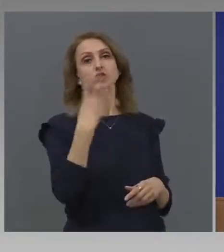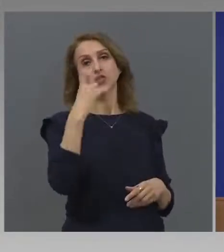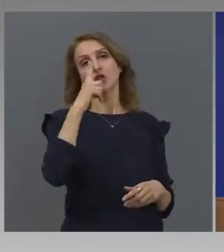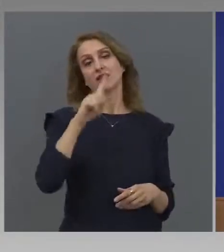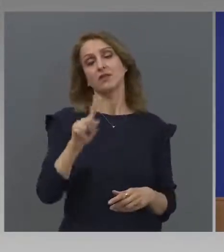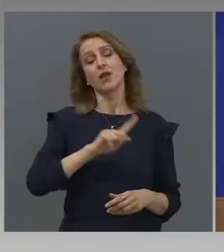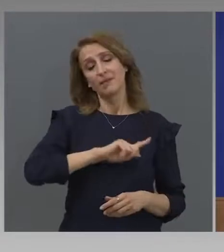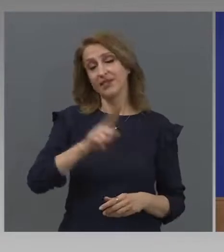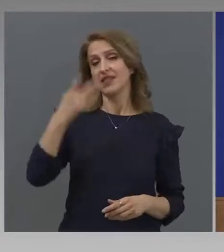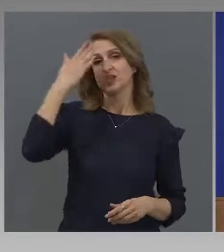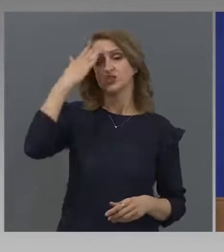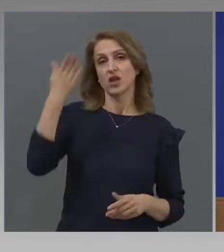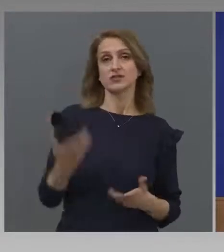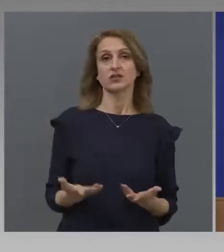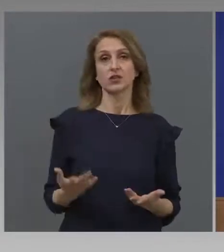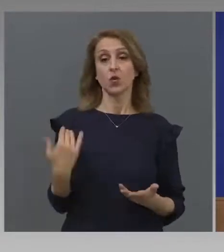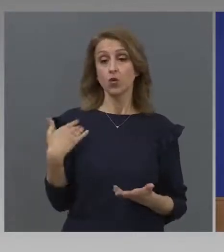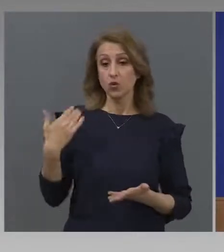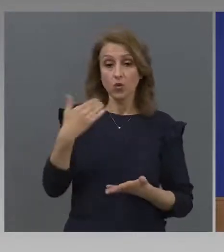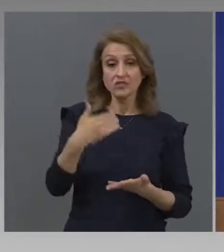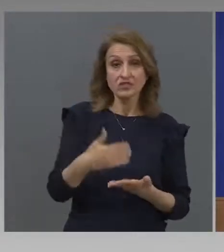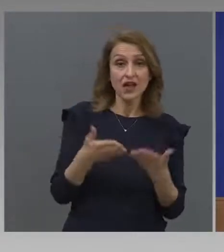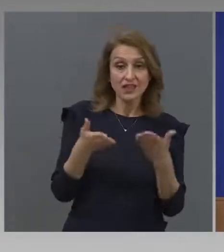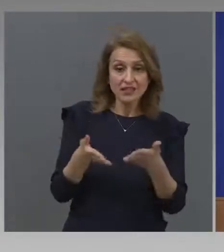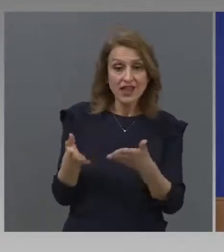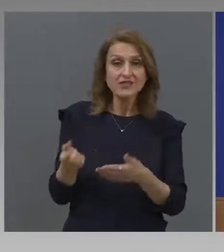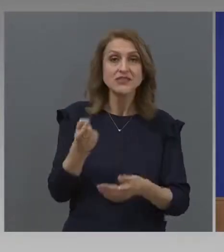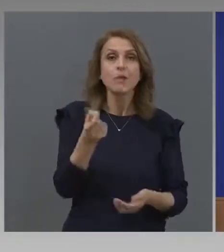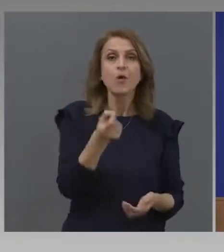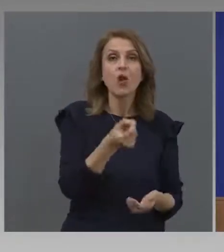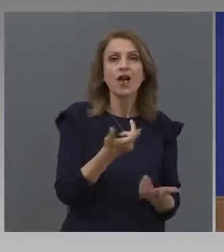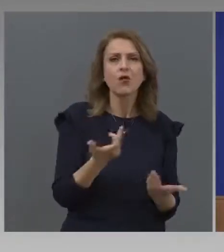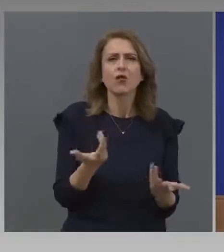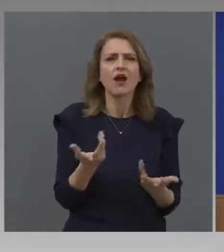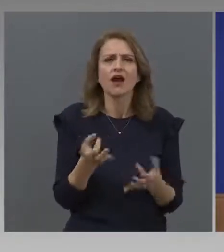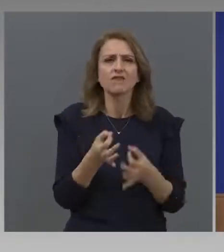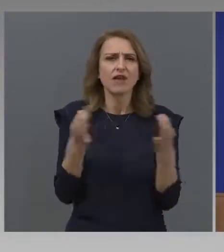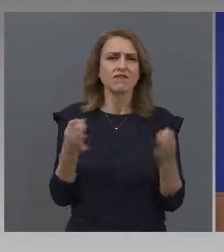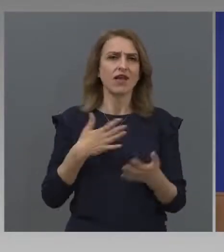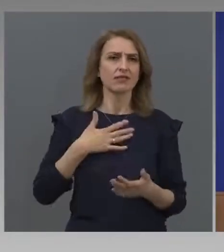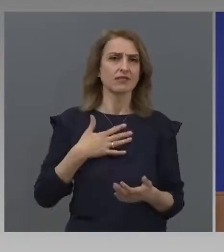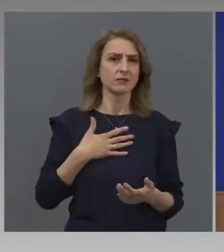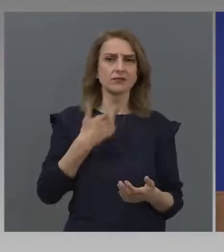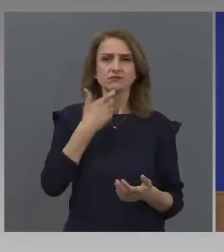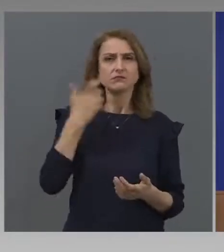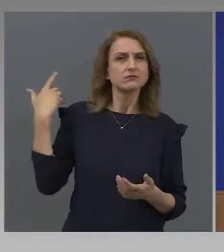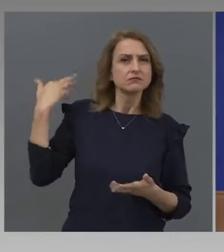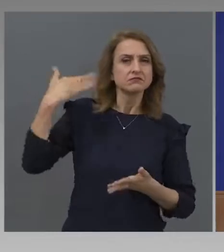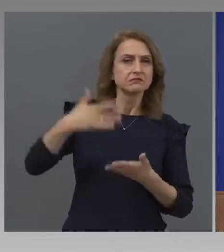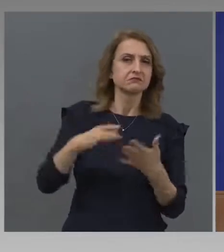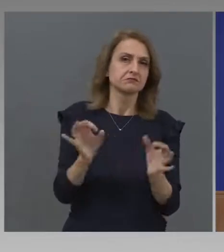Ами най-често, до сега от тези молекули, какъв ефект има години наред?